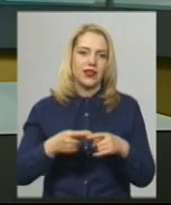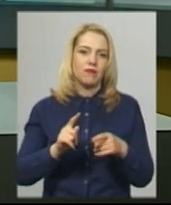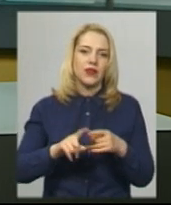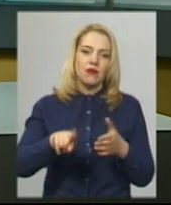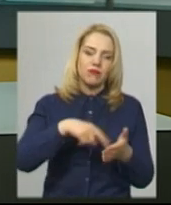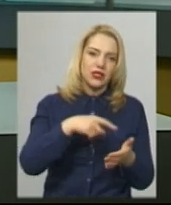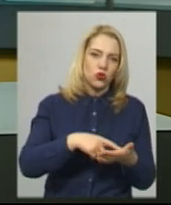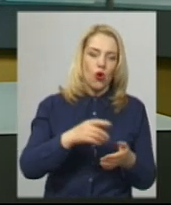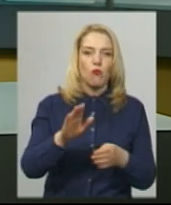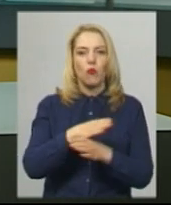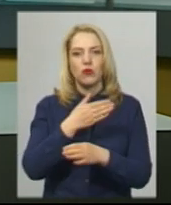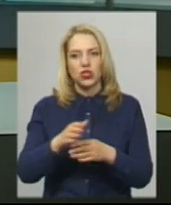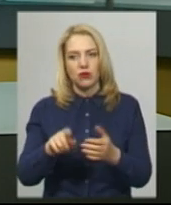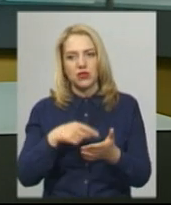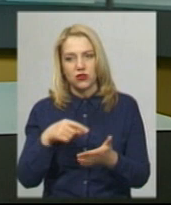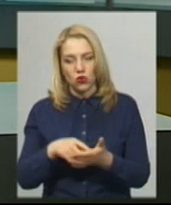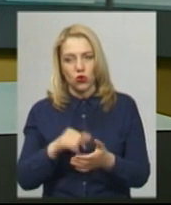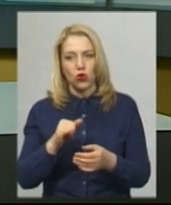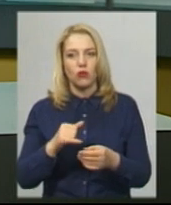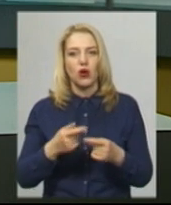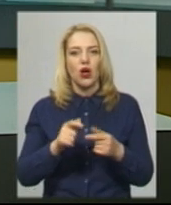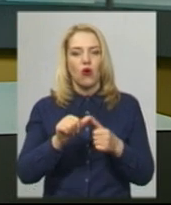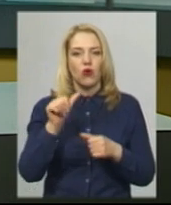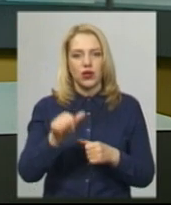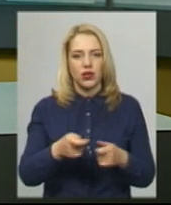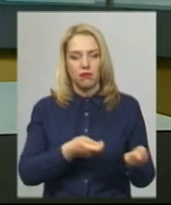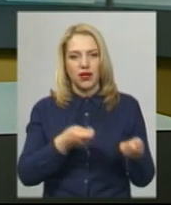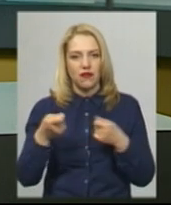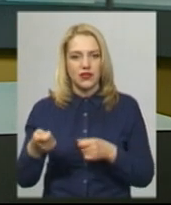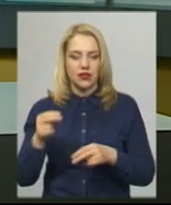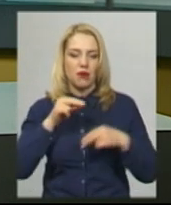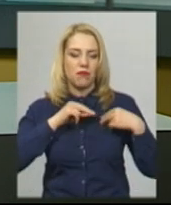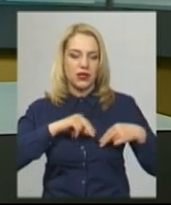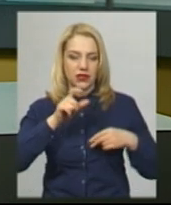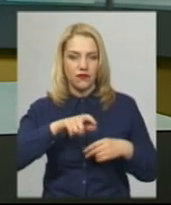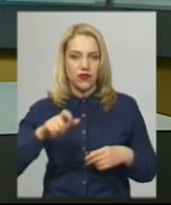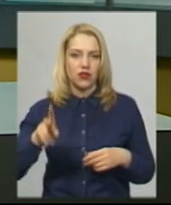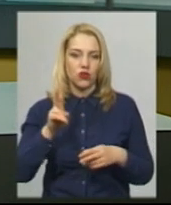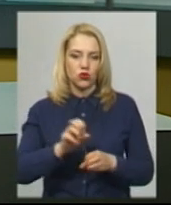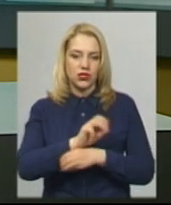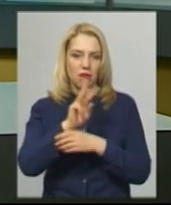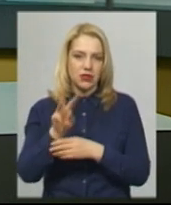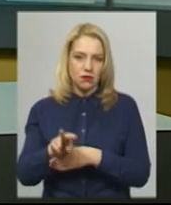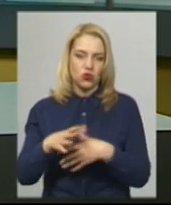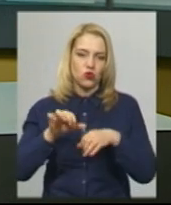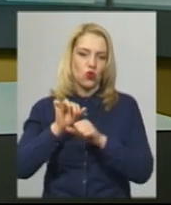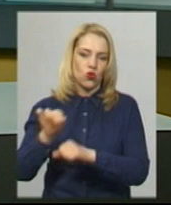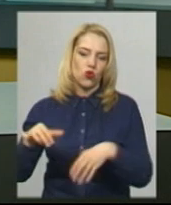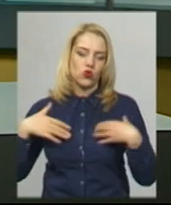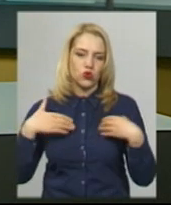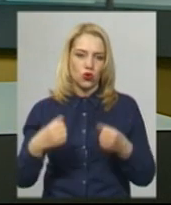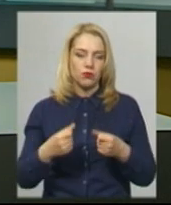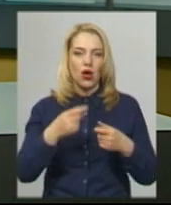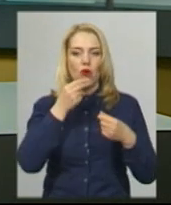міжміському та міжобласному сполученні. Крім перевезення працівників підприємств, які забезпечують охорону здоров'я, продовольче